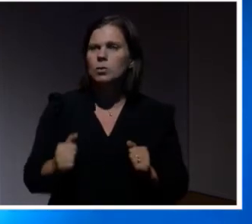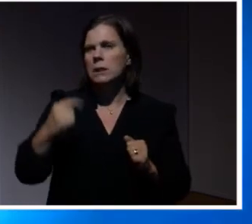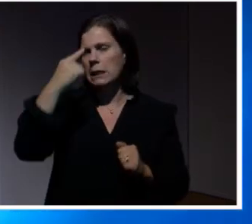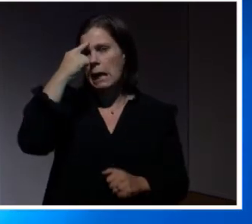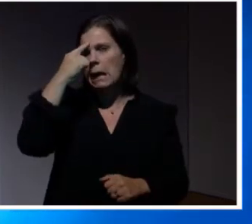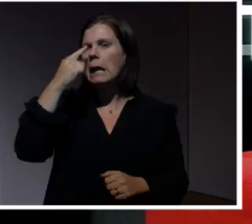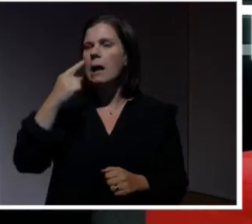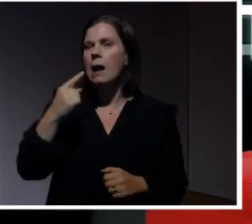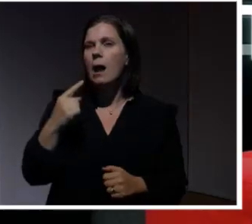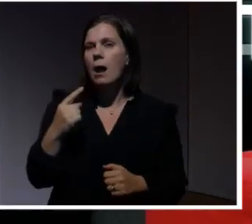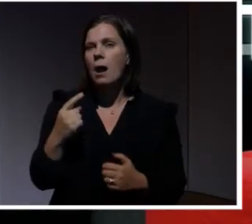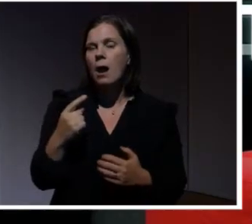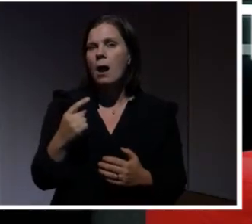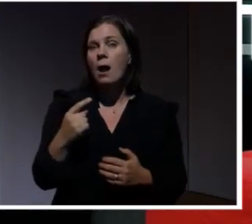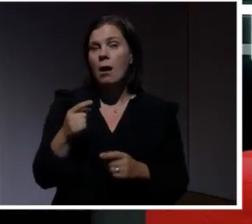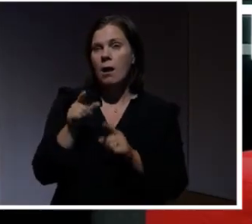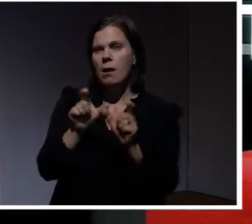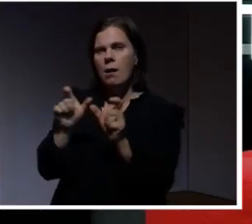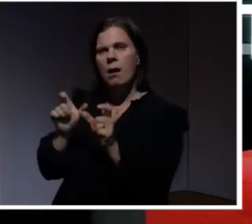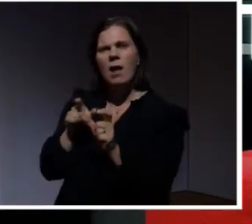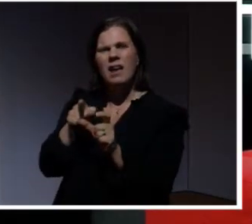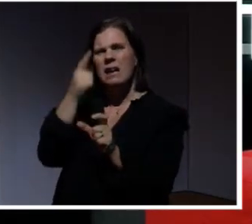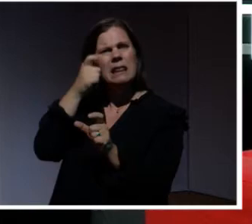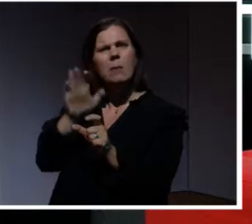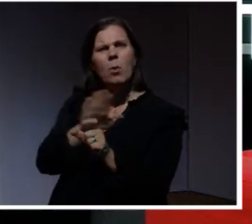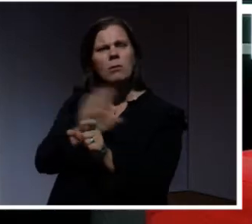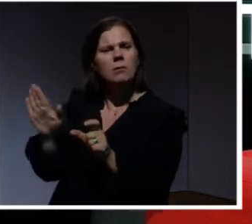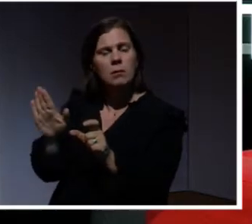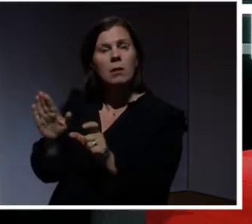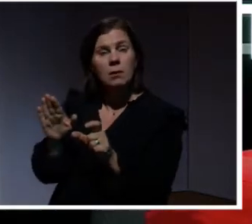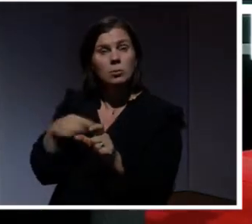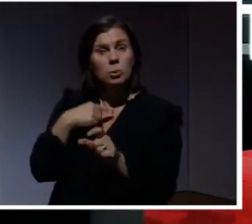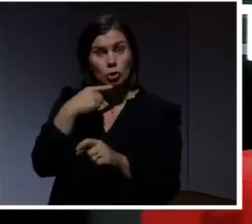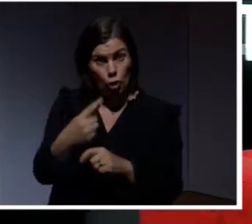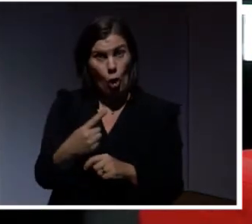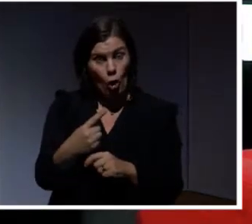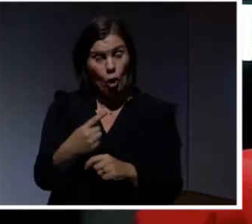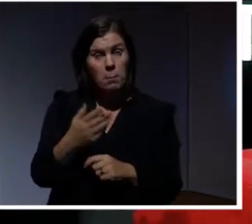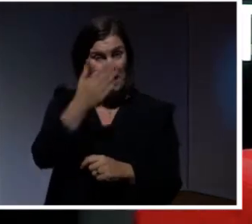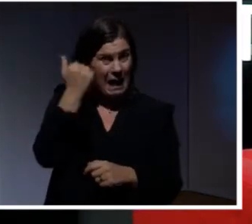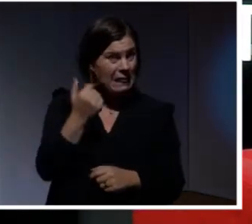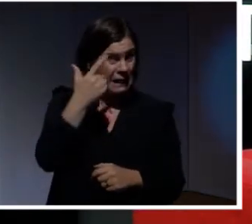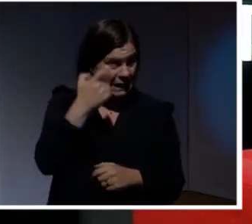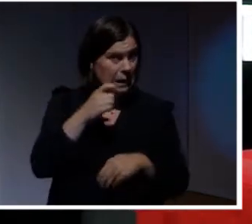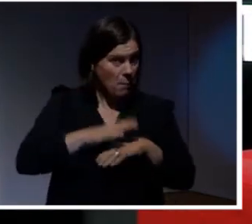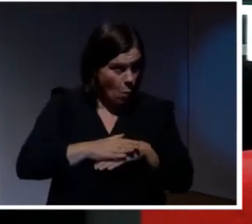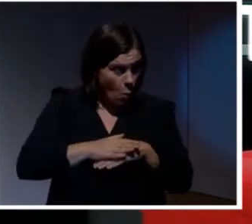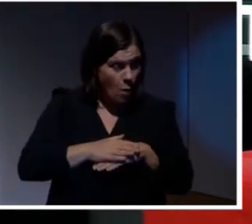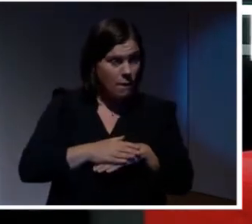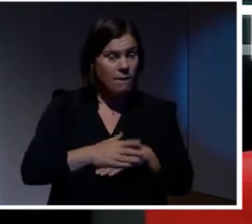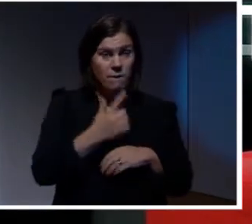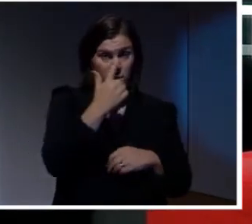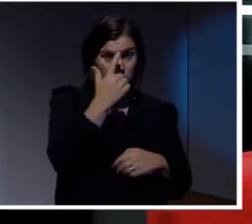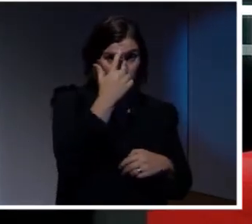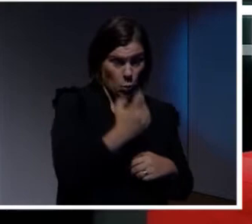vissa saker som vi inte ska lita på. Alltså som jag sa. Man kan lita på. Men förtroende är bra.